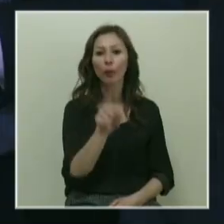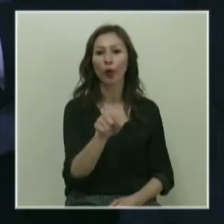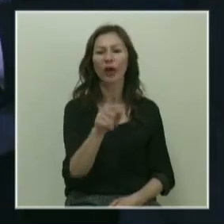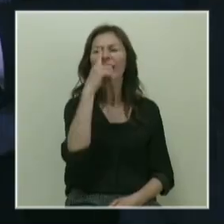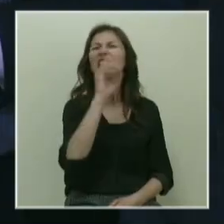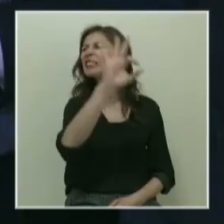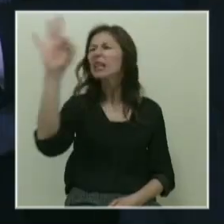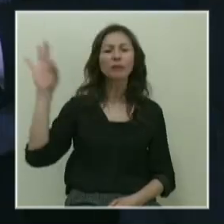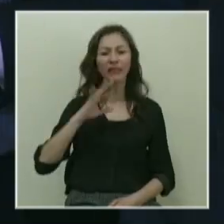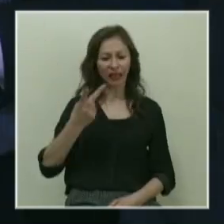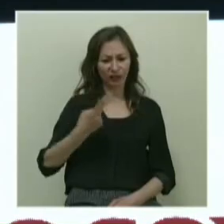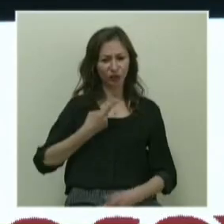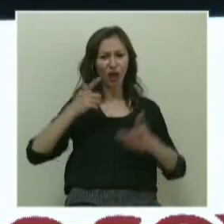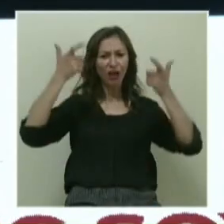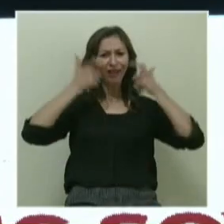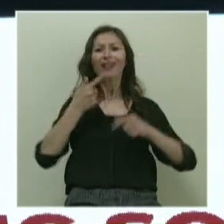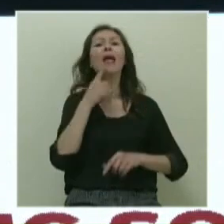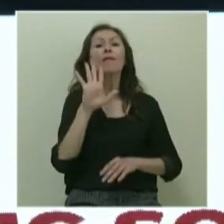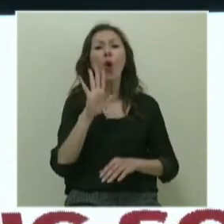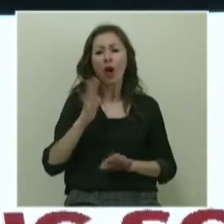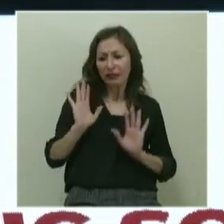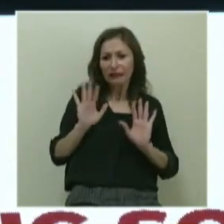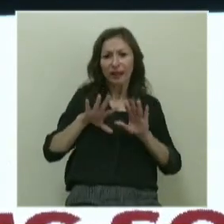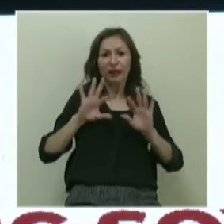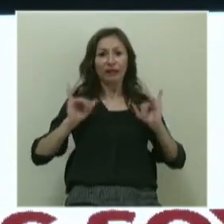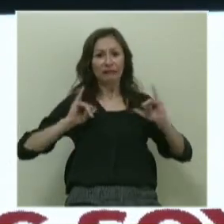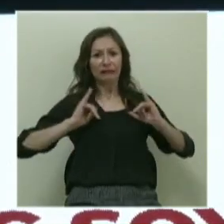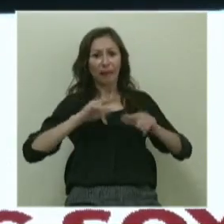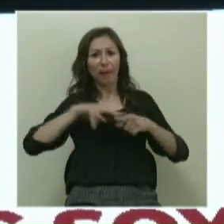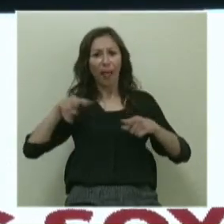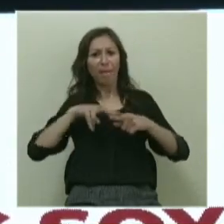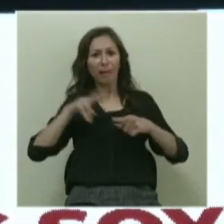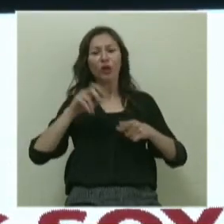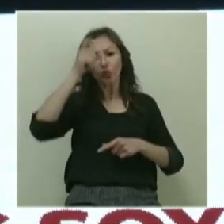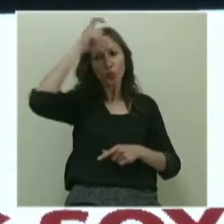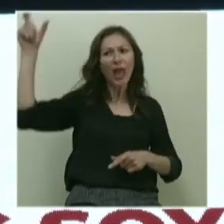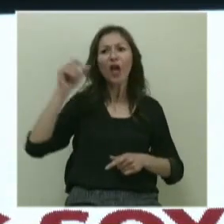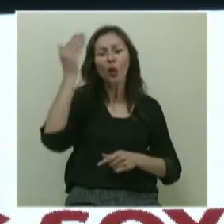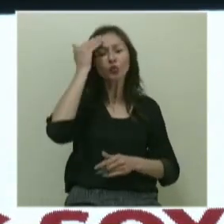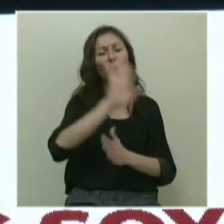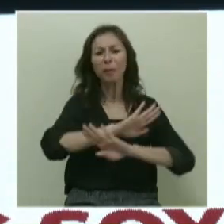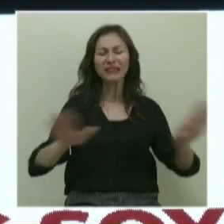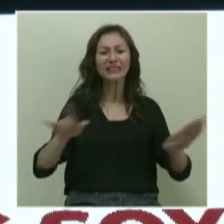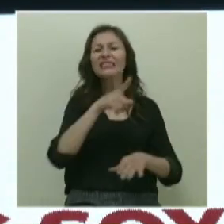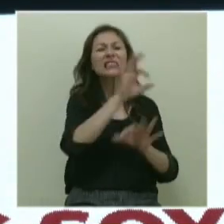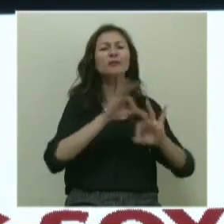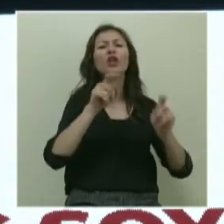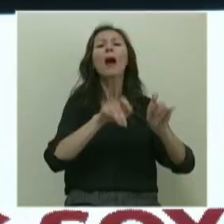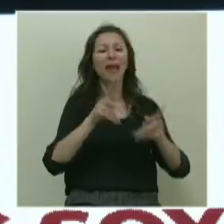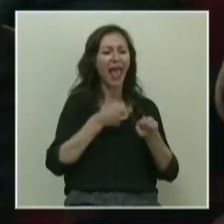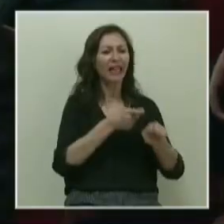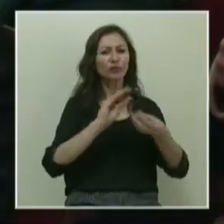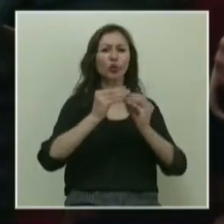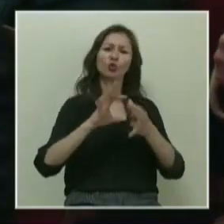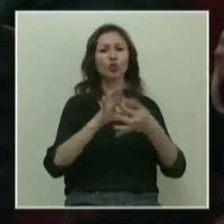Hiç kimse üstüne hiçbir şey almıyor. Kimse taşın altına eli koymuyor. Siz hiçbir şey yapmayın, Türkiye'de yoksulluk bitsin. Siz hiçbir şey yapmayın, Türkiye'de eğitim